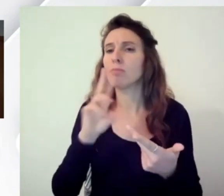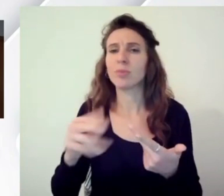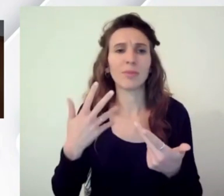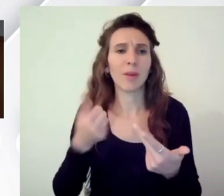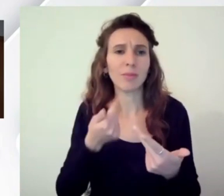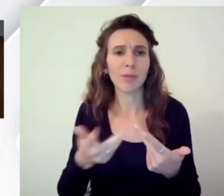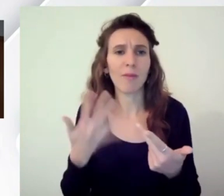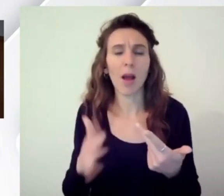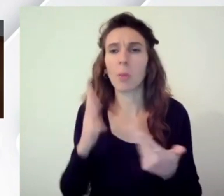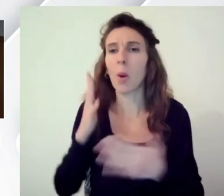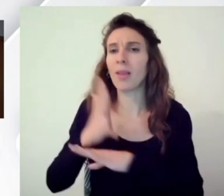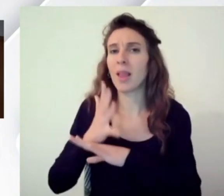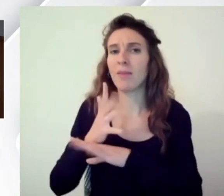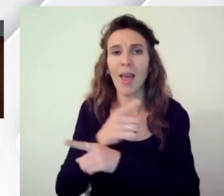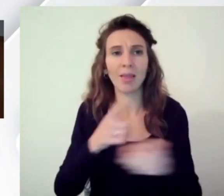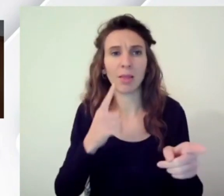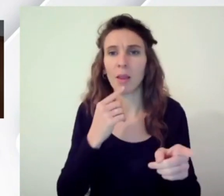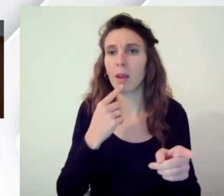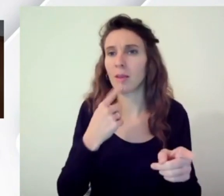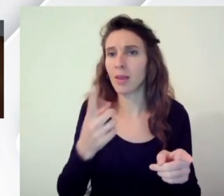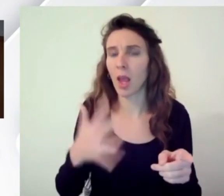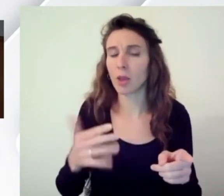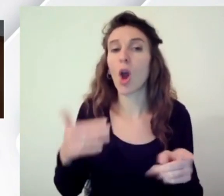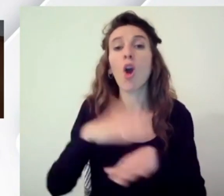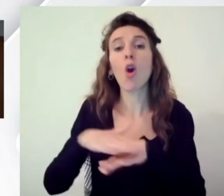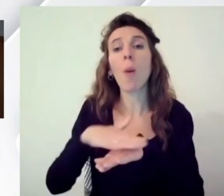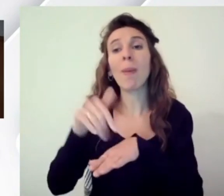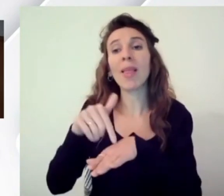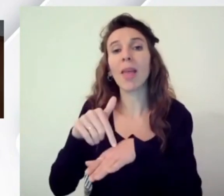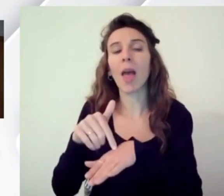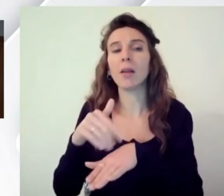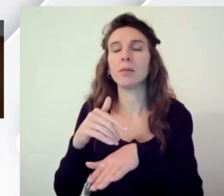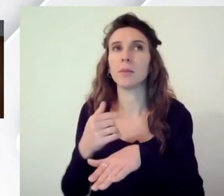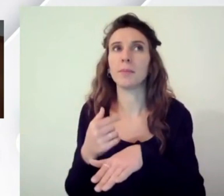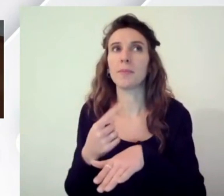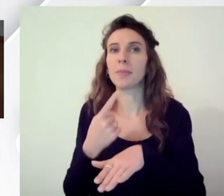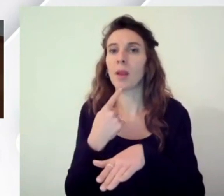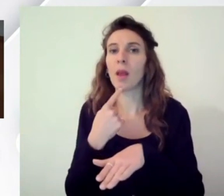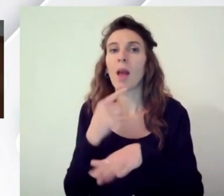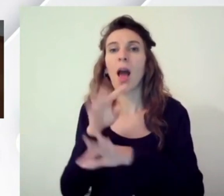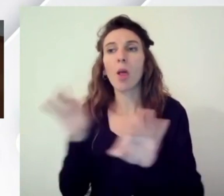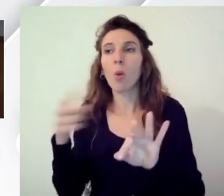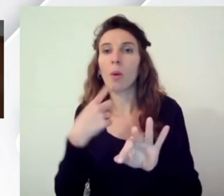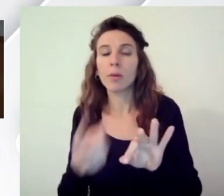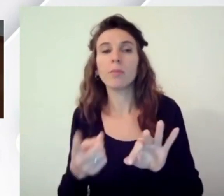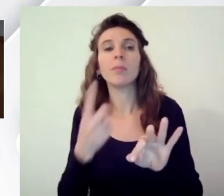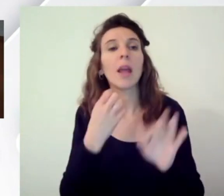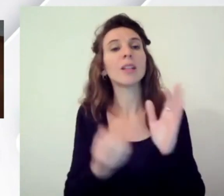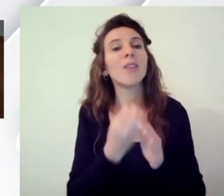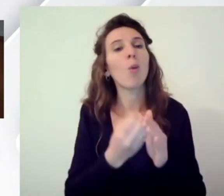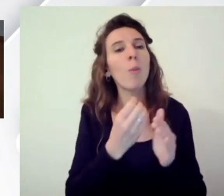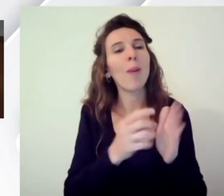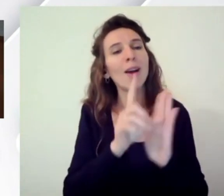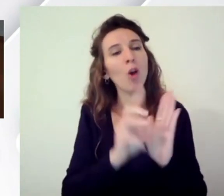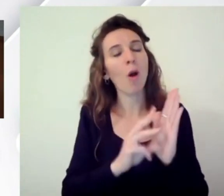questi diversi interventi le competenze chi ne parlava nell'ambito di chi sviluppa il software di chi